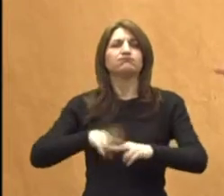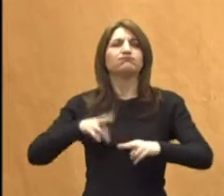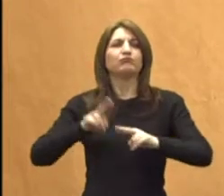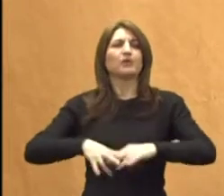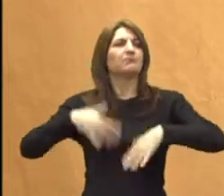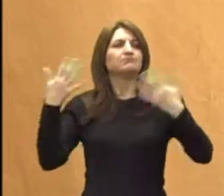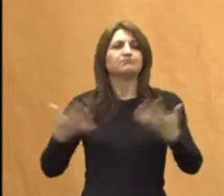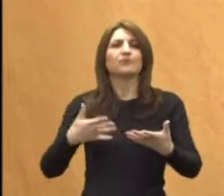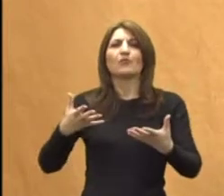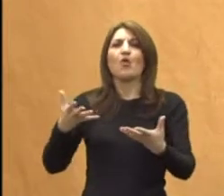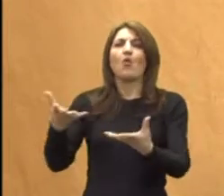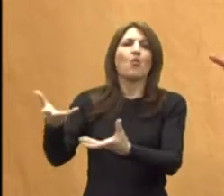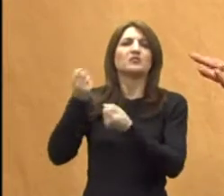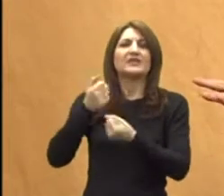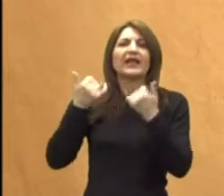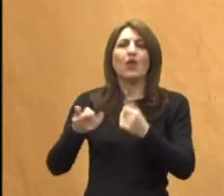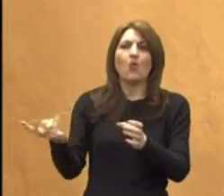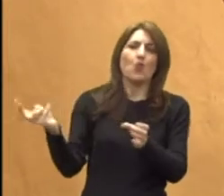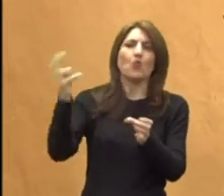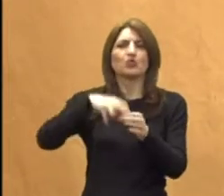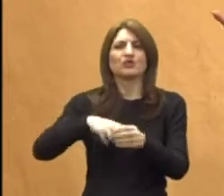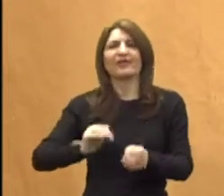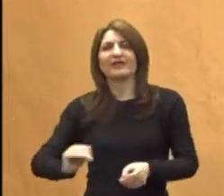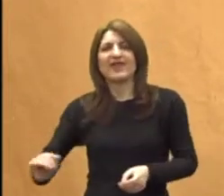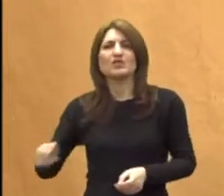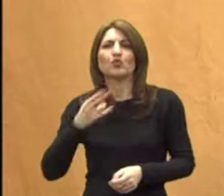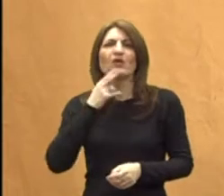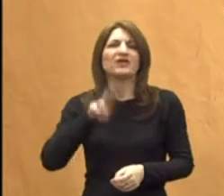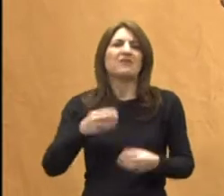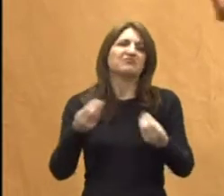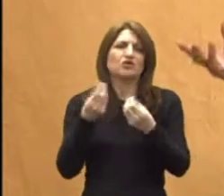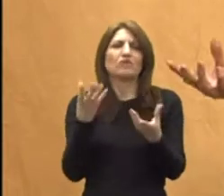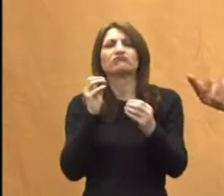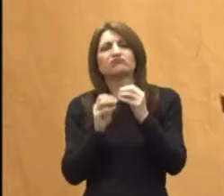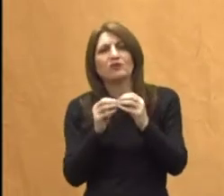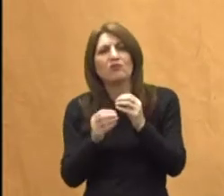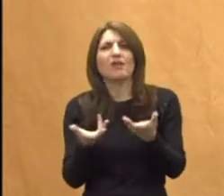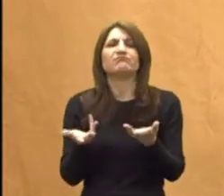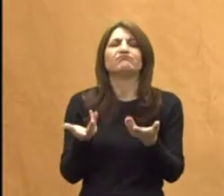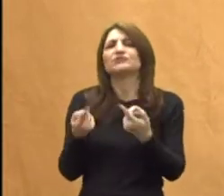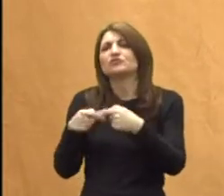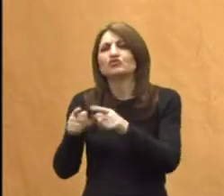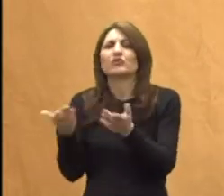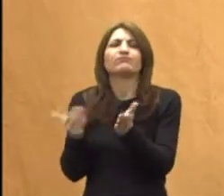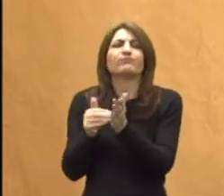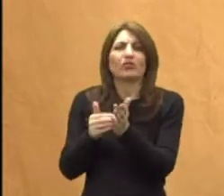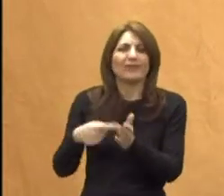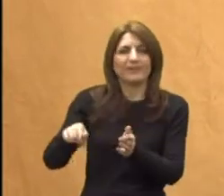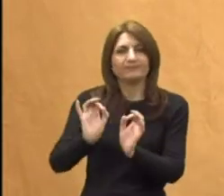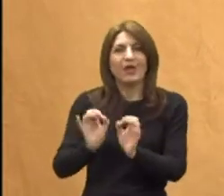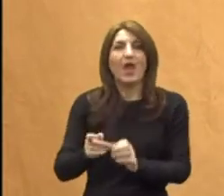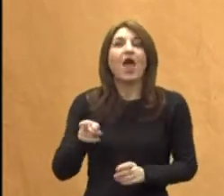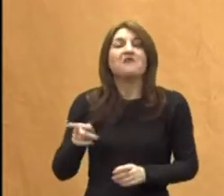uzimati ili uključivati djecu sa motoričkim smetnjama, sa nekim posebnim drugim potrebama i tako dalje. Vi ste